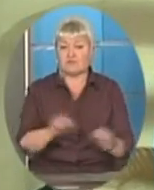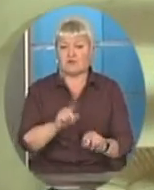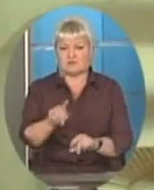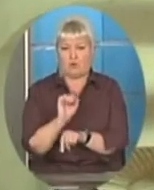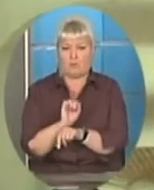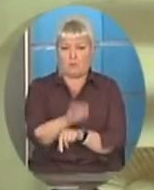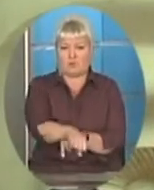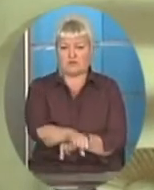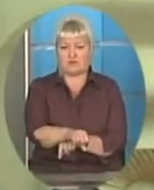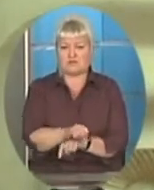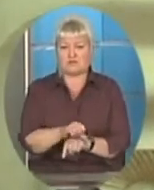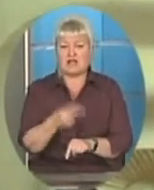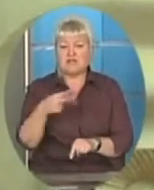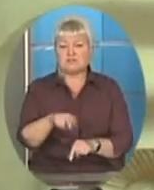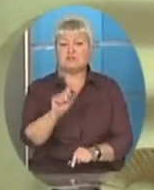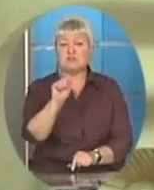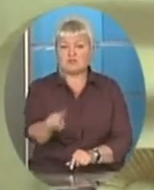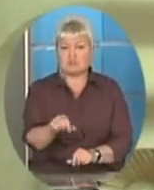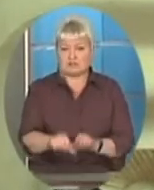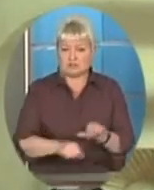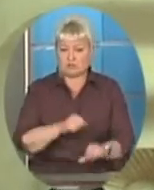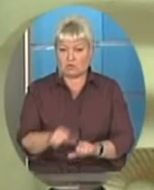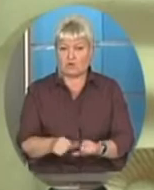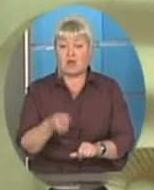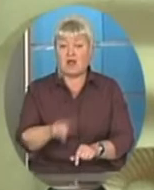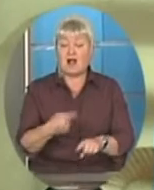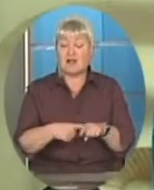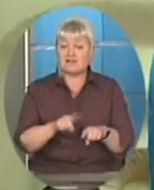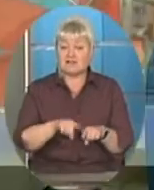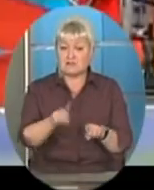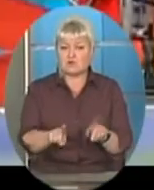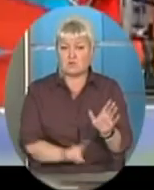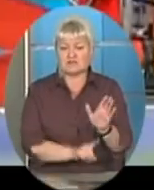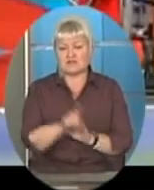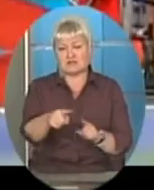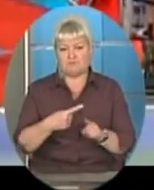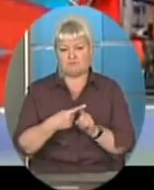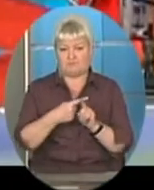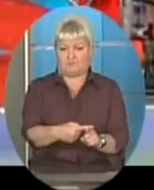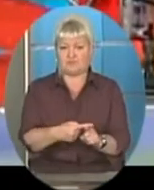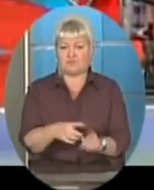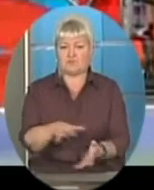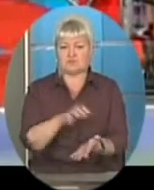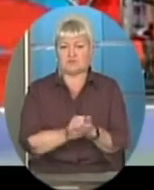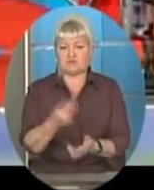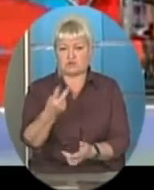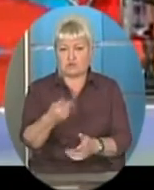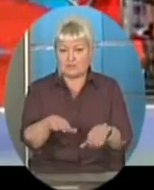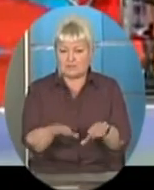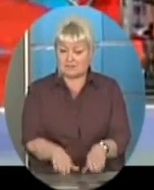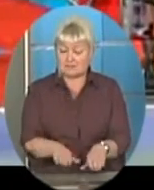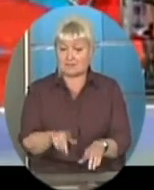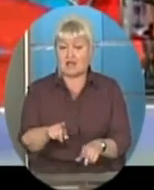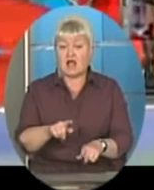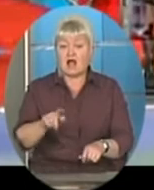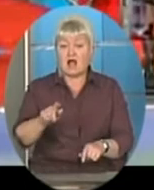побороти в Катані 2011 року, але на цьому старті я йому поступився, посівши друге місце. А от